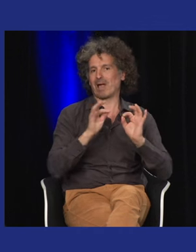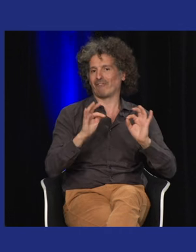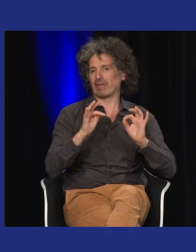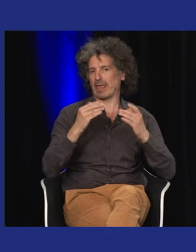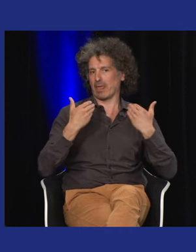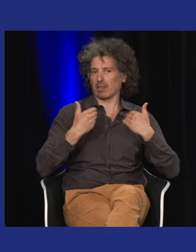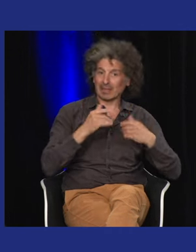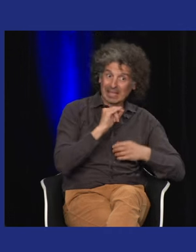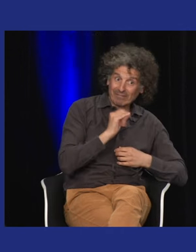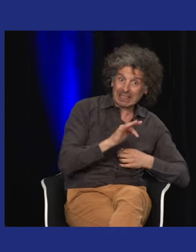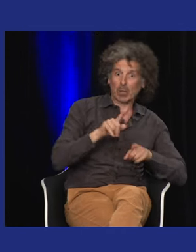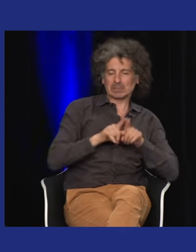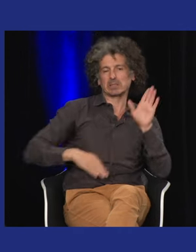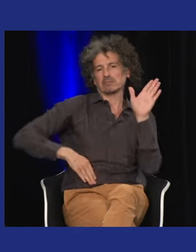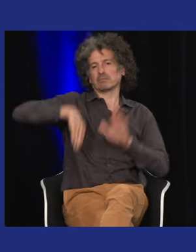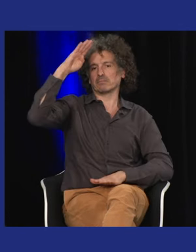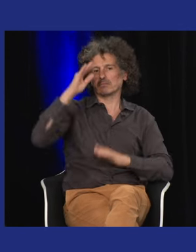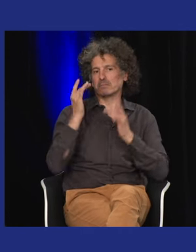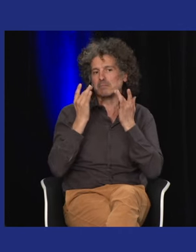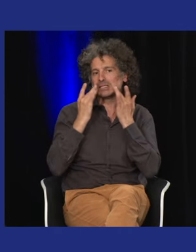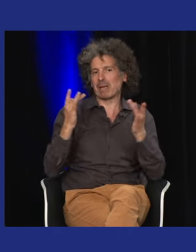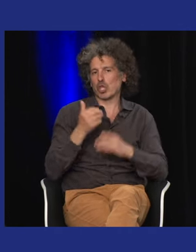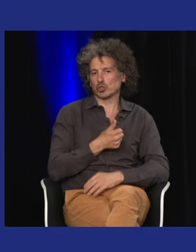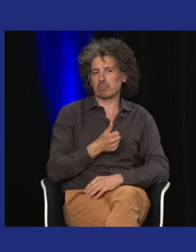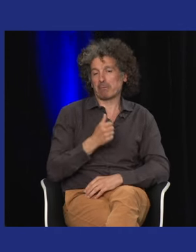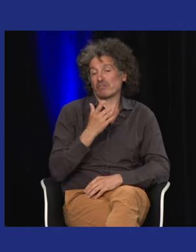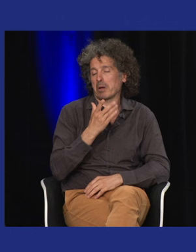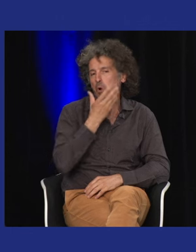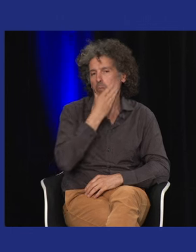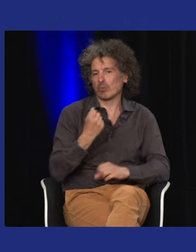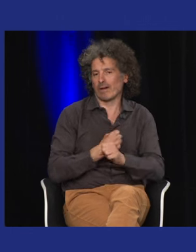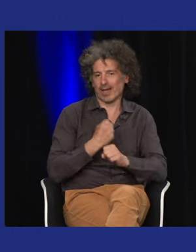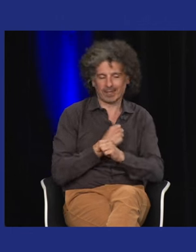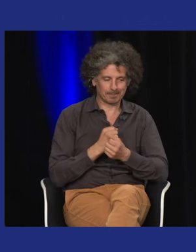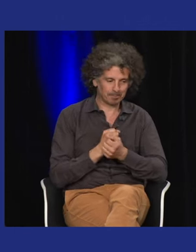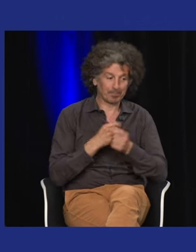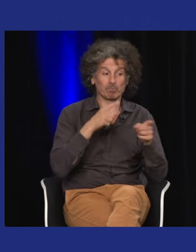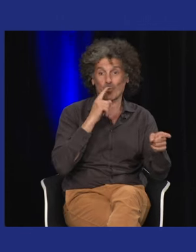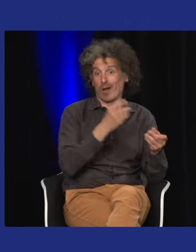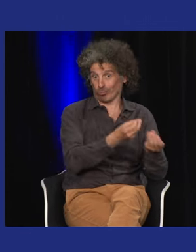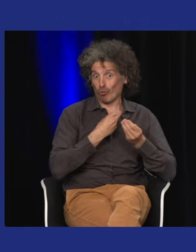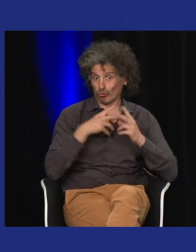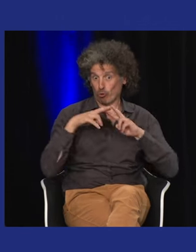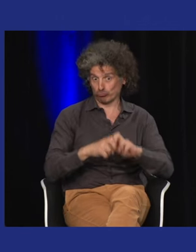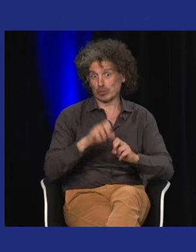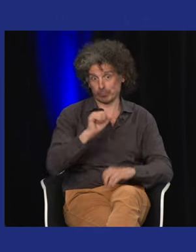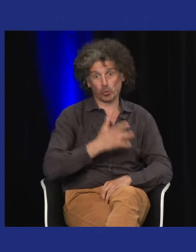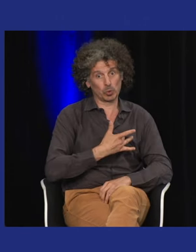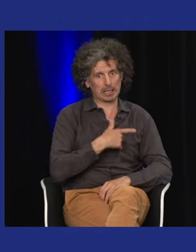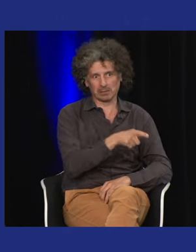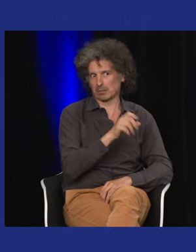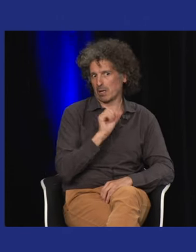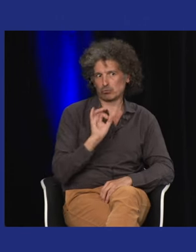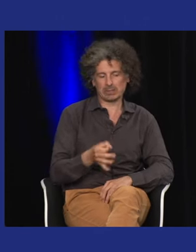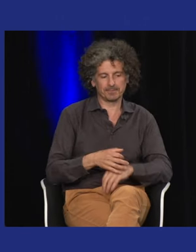du social de ce que ça pouvait lui renvoyer et de comment il a grandi de son expérience personnelle de ce qu'il était a pu lui apporter